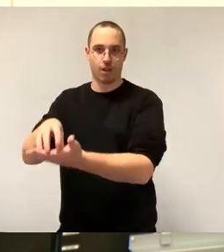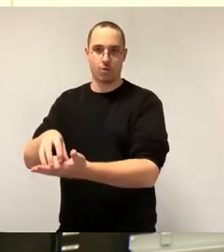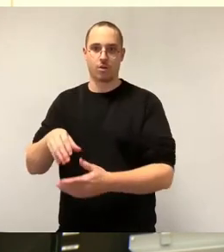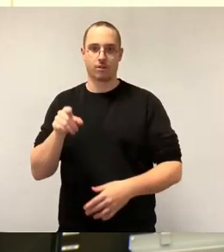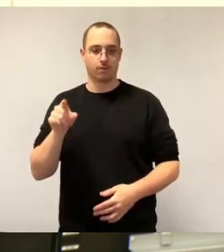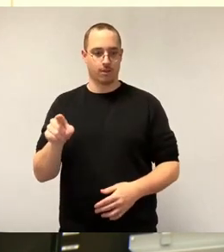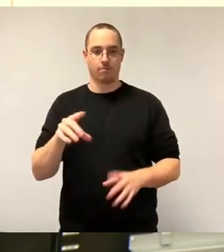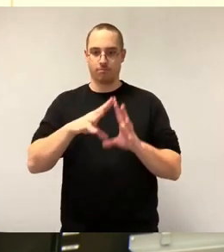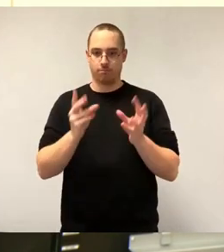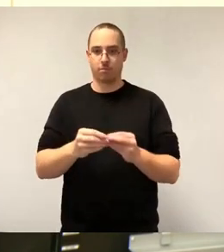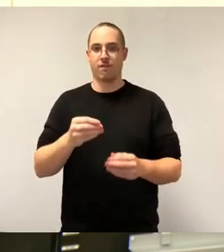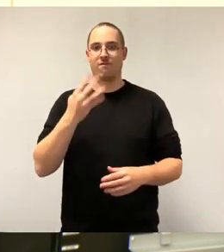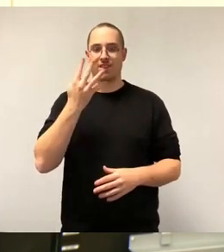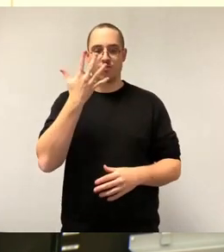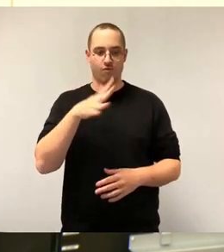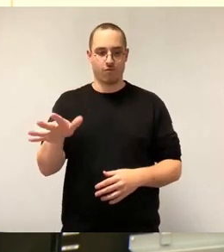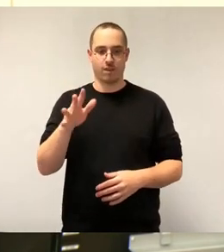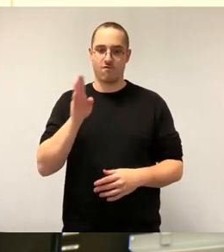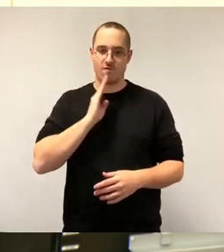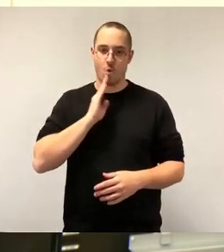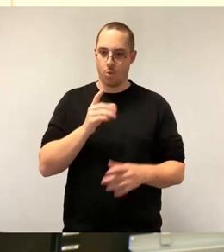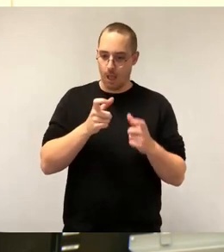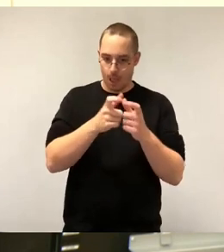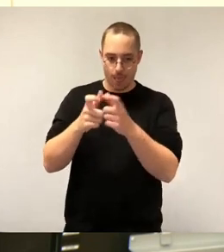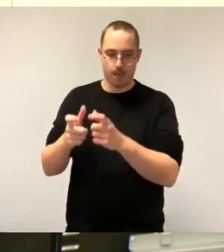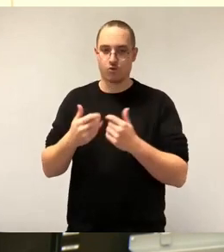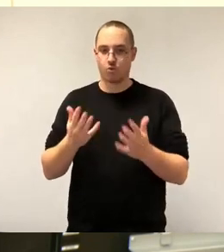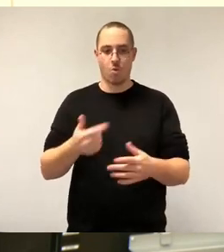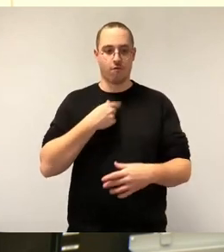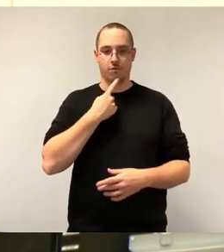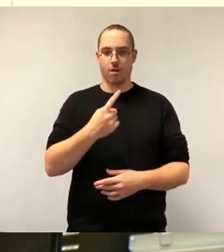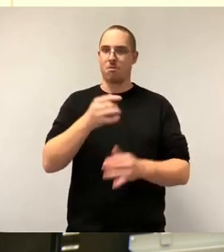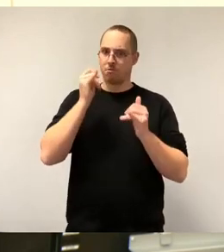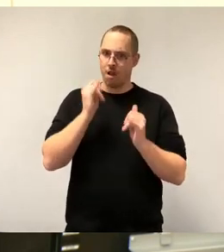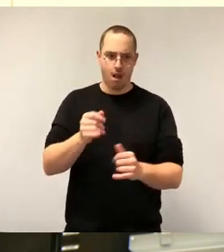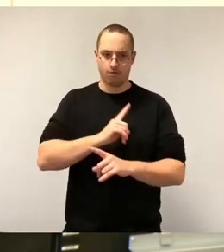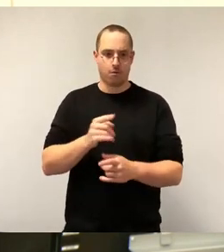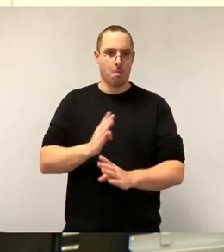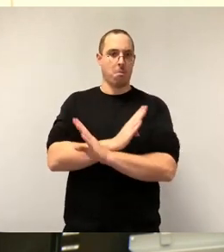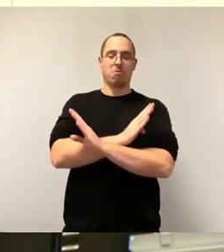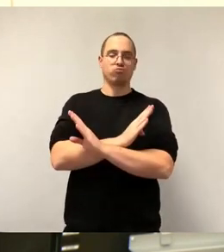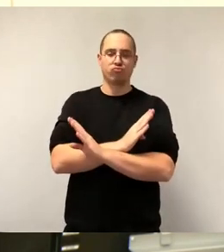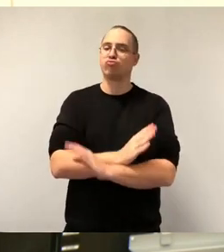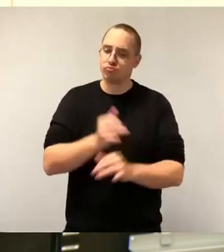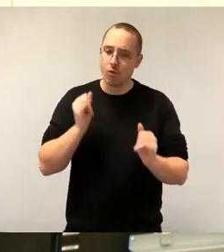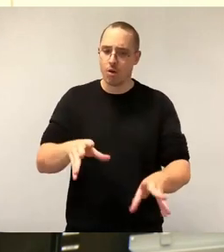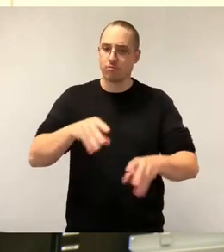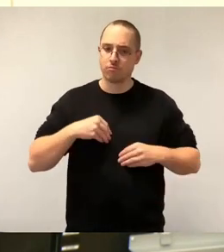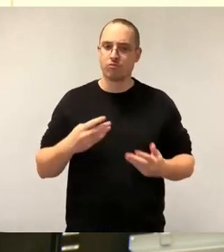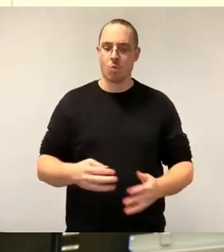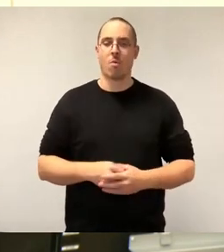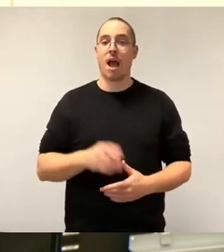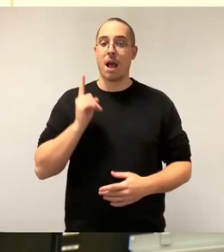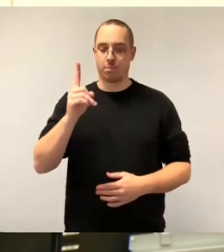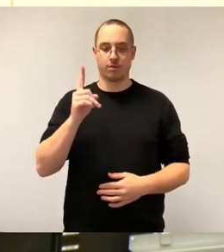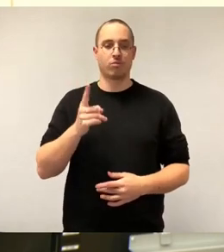heute nicht verschließen. Wir wollen aber unbedingt sicherstellen, dass die umgeschichteten Mittel aus dem Sportbereich, diesen im